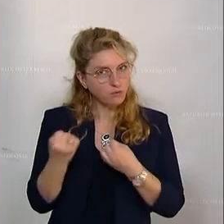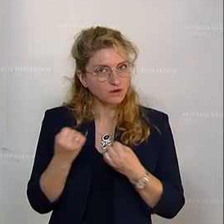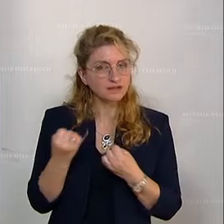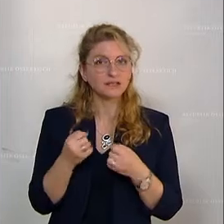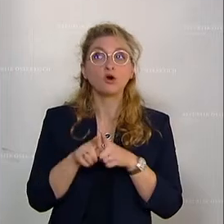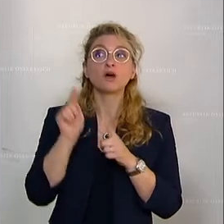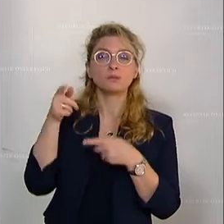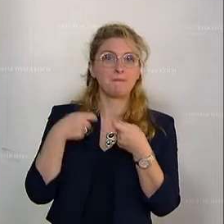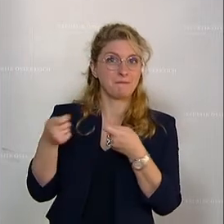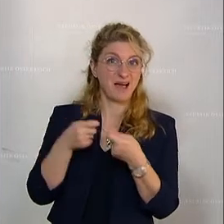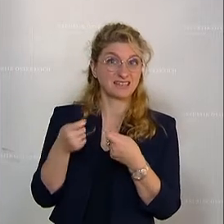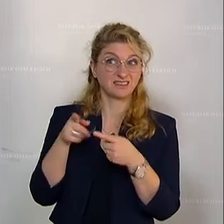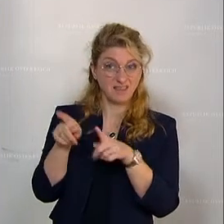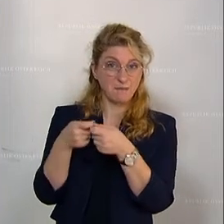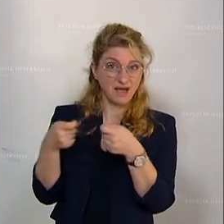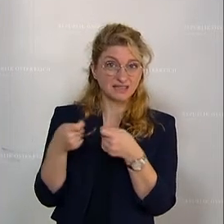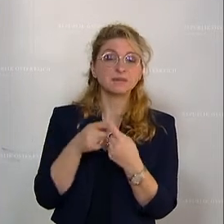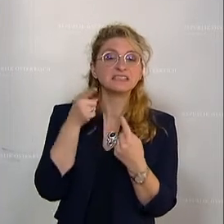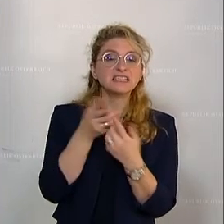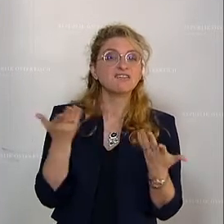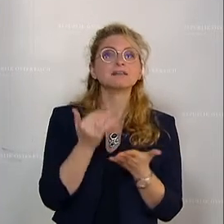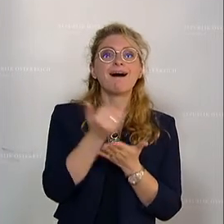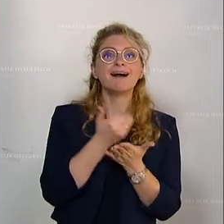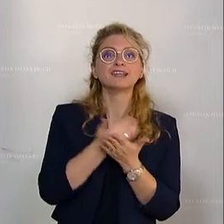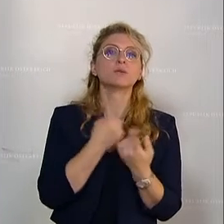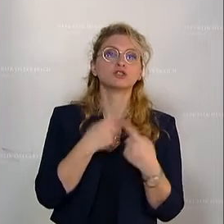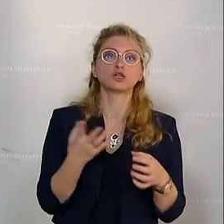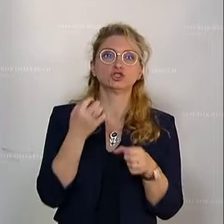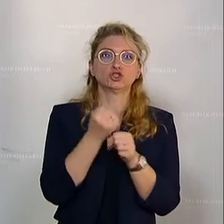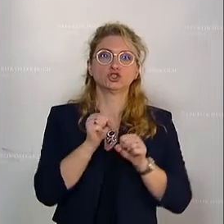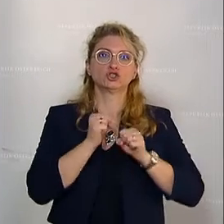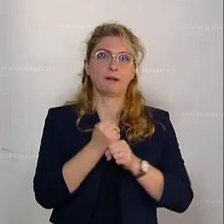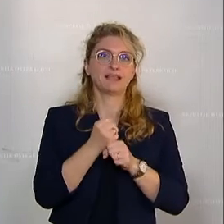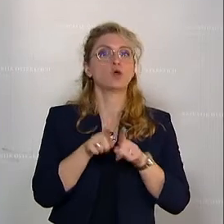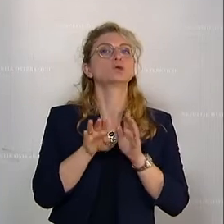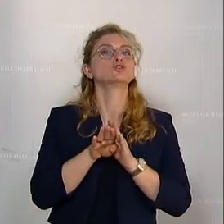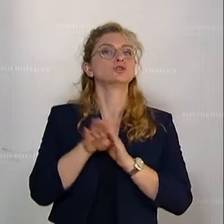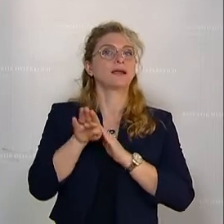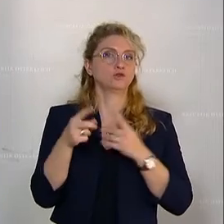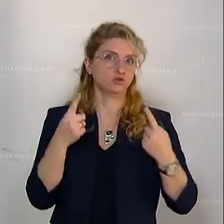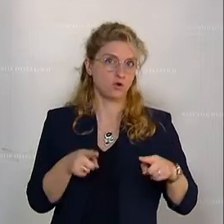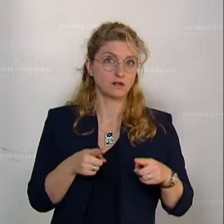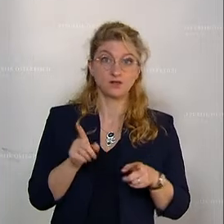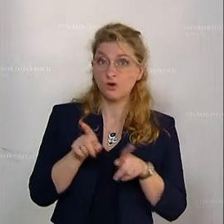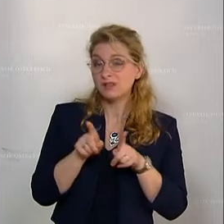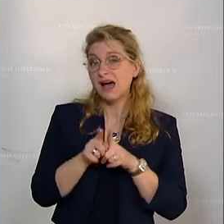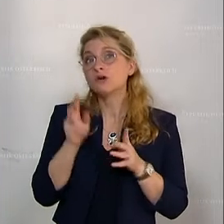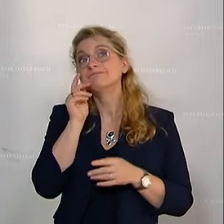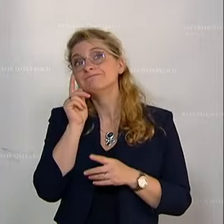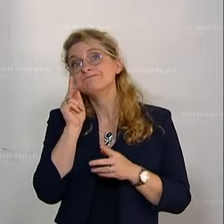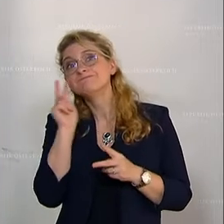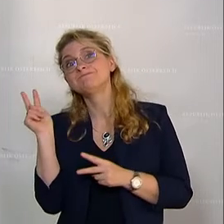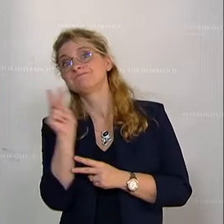den Märkten, haben das Ziel, Einkommen zu stabilisieren und Einkommen zu steigern. Und letztendlich Zuversicht und